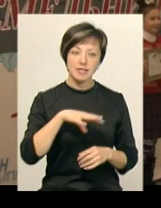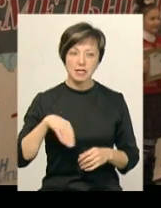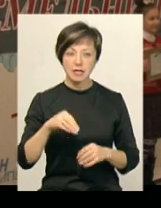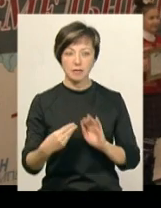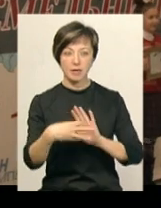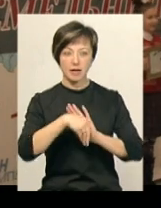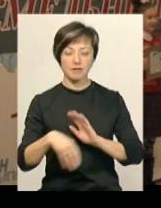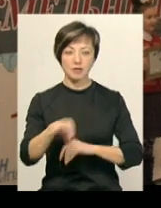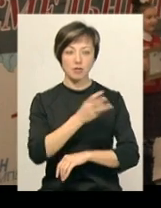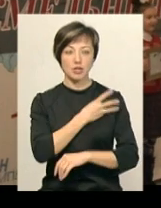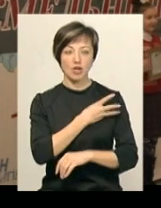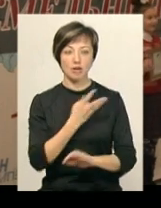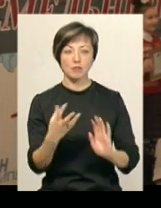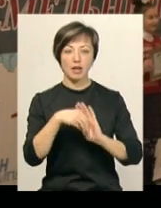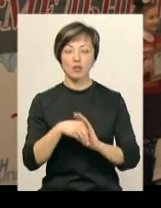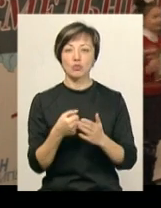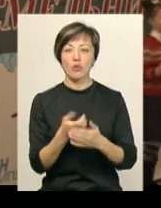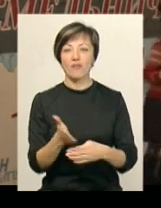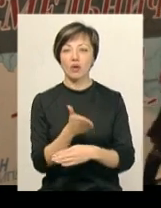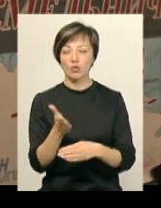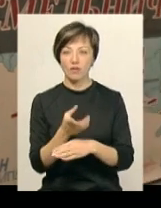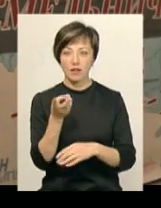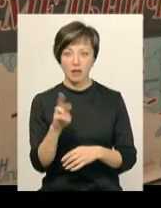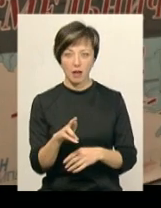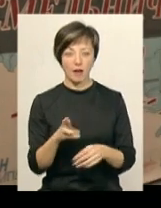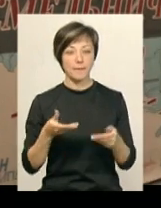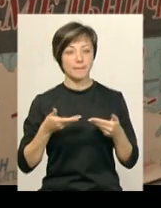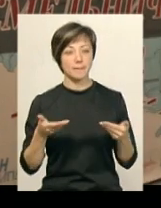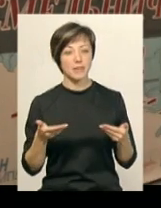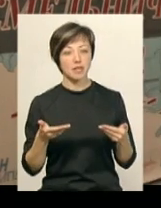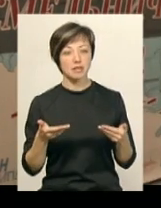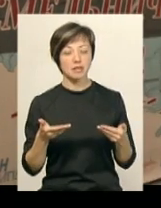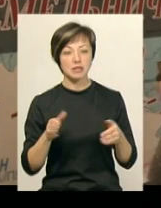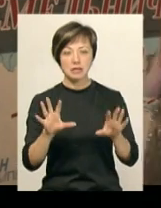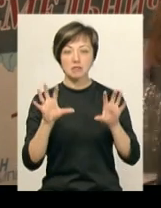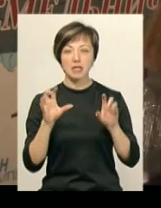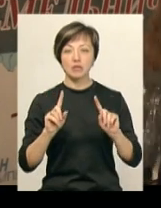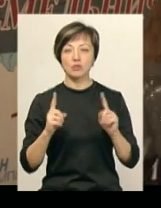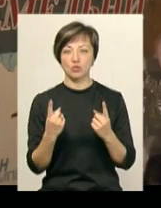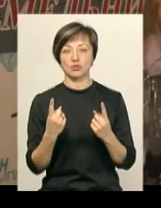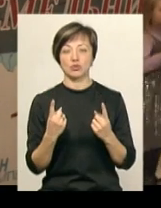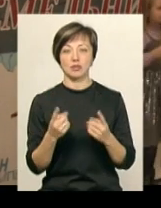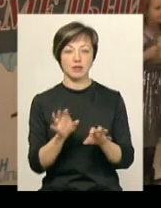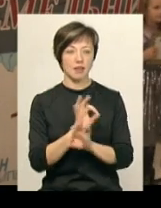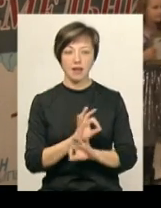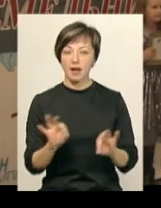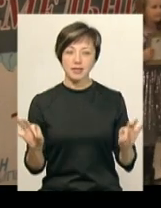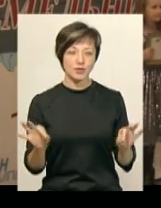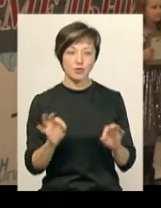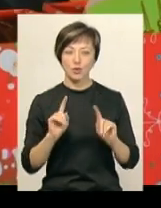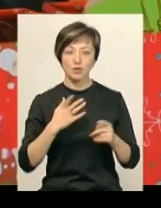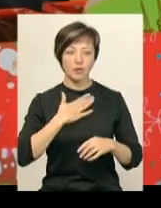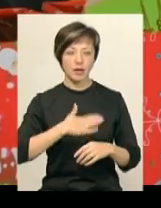Всі, бажаючи, приєднувалися до виготовлення. Ми сприйняли це дуже класно, нам було дуже